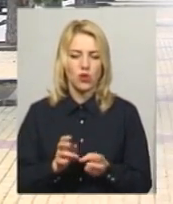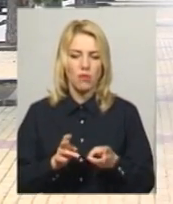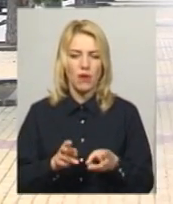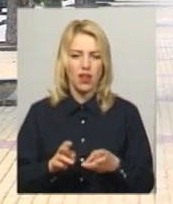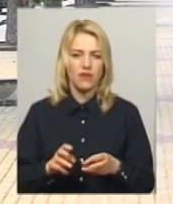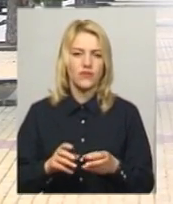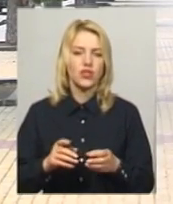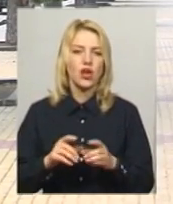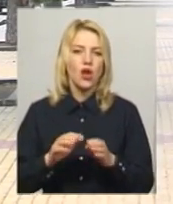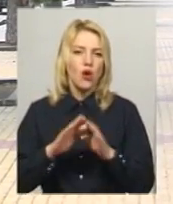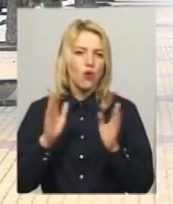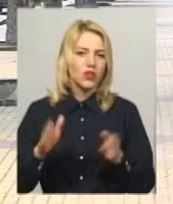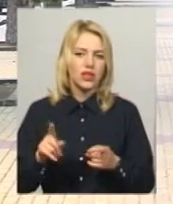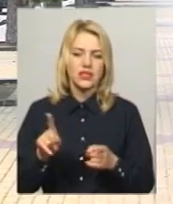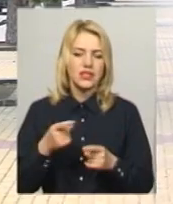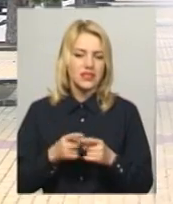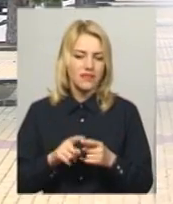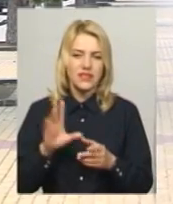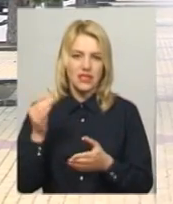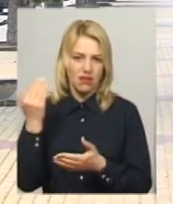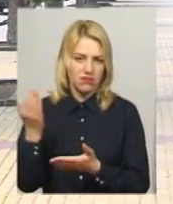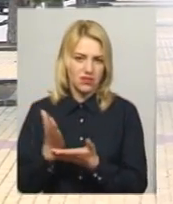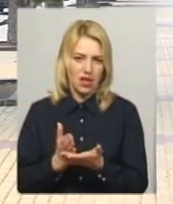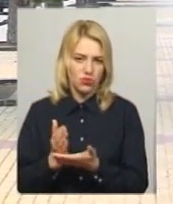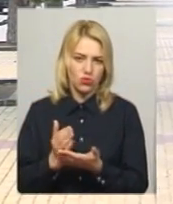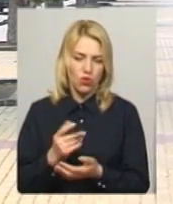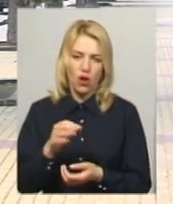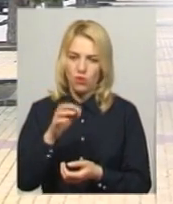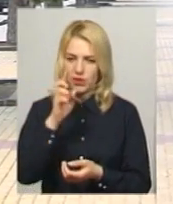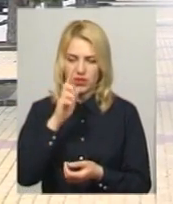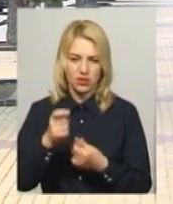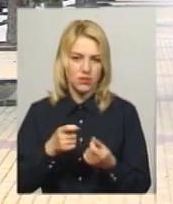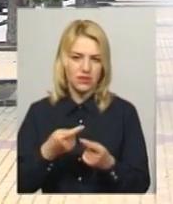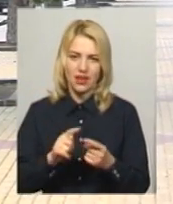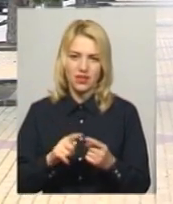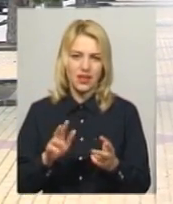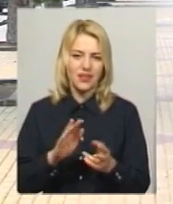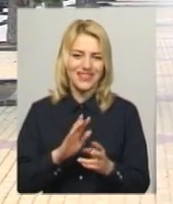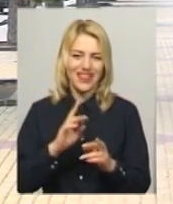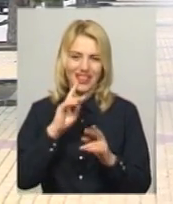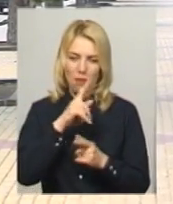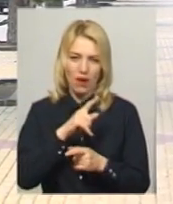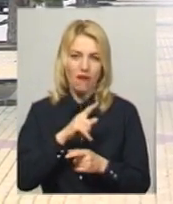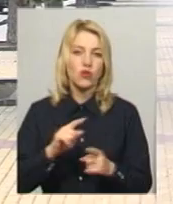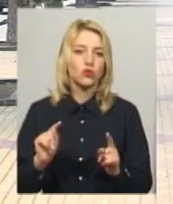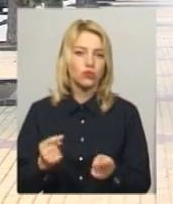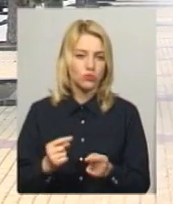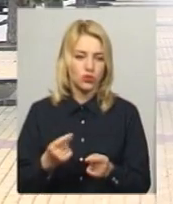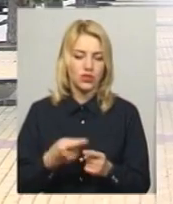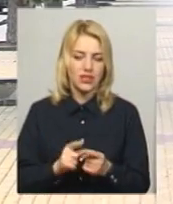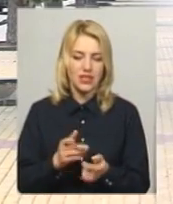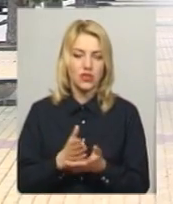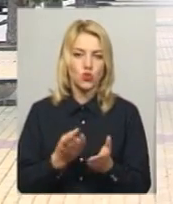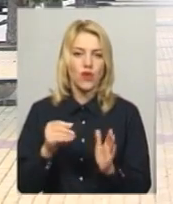Стверджувати, що це все є заслуга облдержадміністрації, звичайно, напевно, не варто, і буде десь трохи неправильно, тому що тут і заслуга